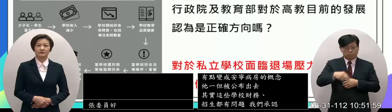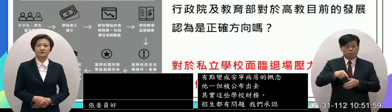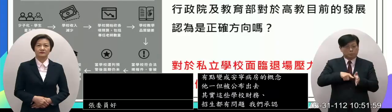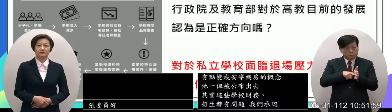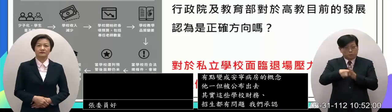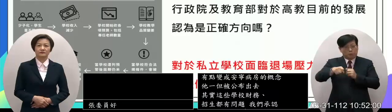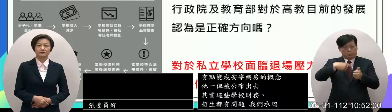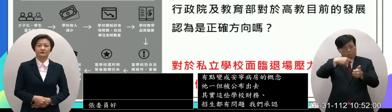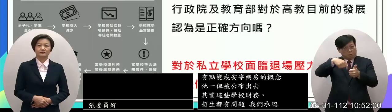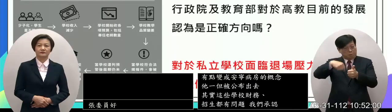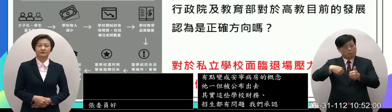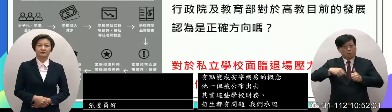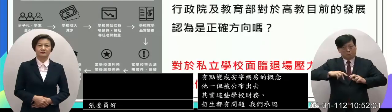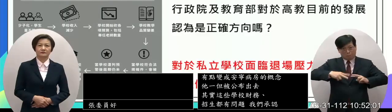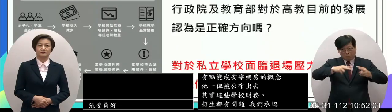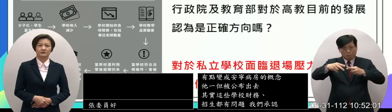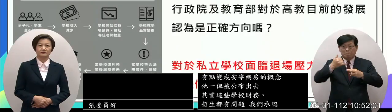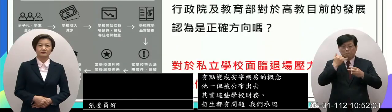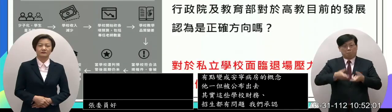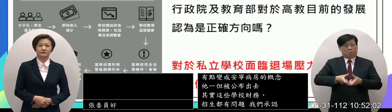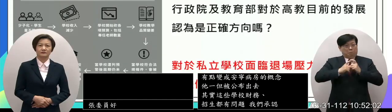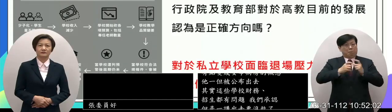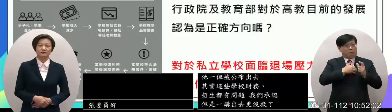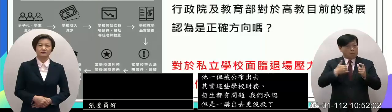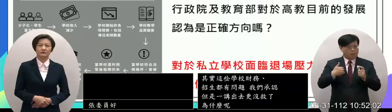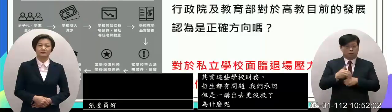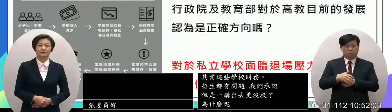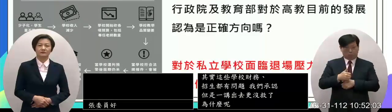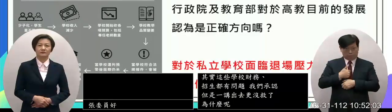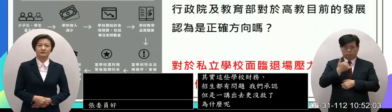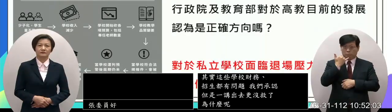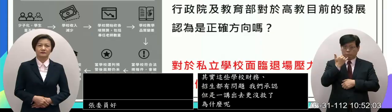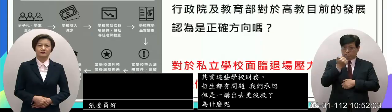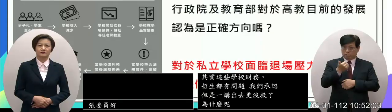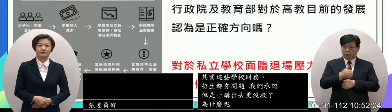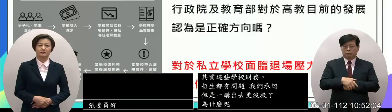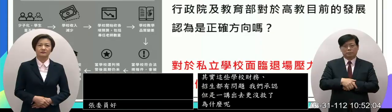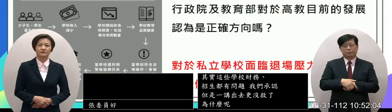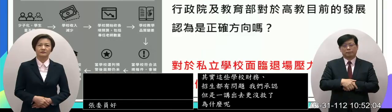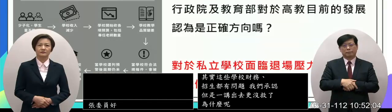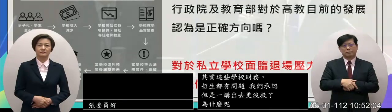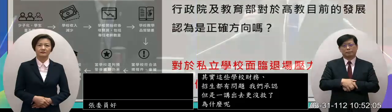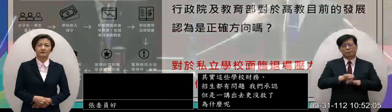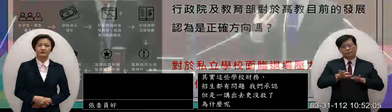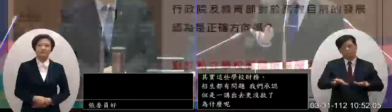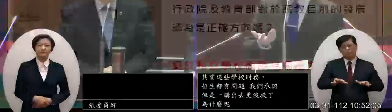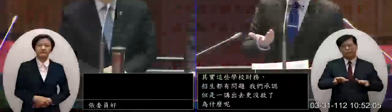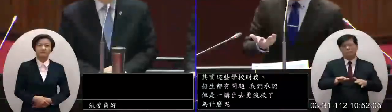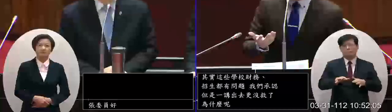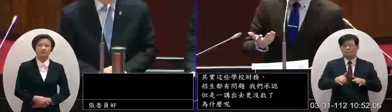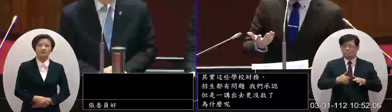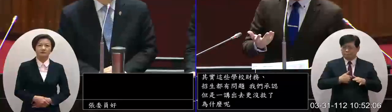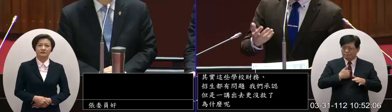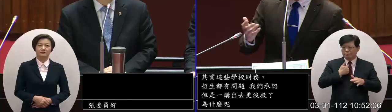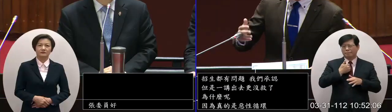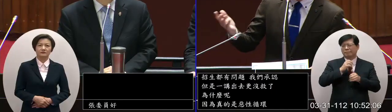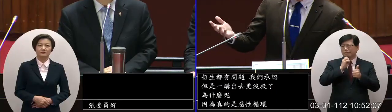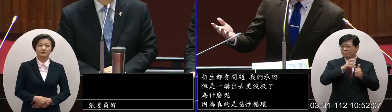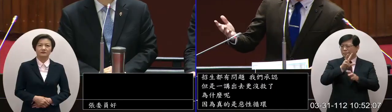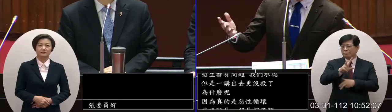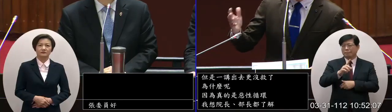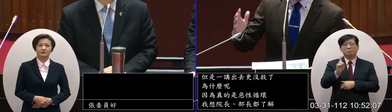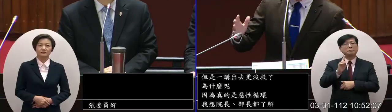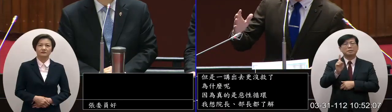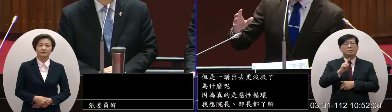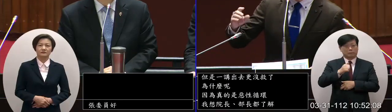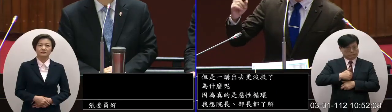專服能夠活回來嗎是它真的能夠有效嗎現在我們也必須直說了到底有哪